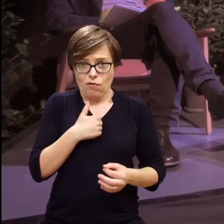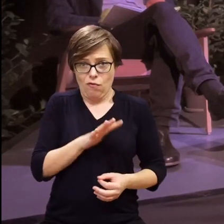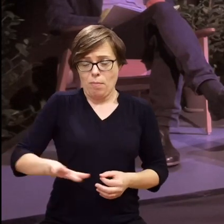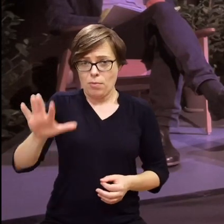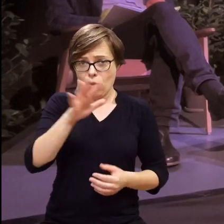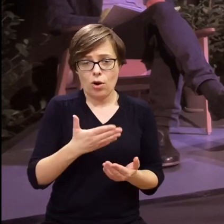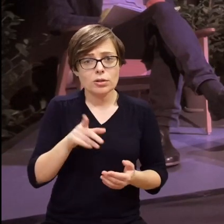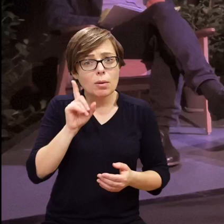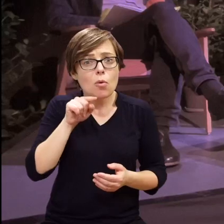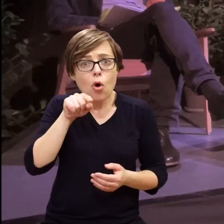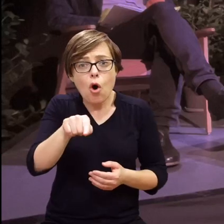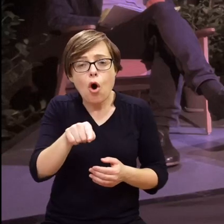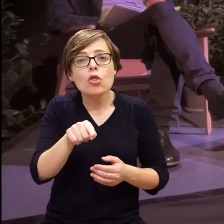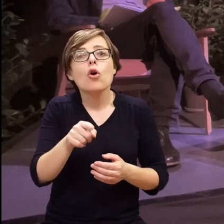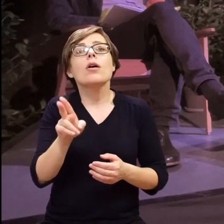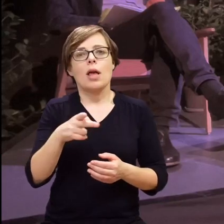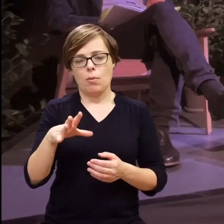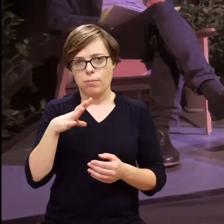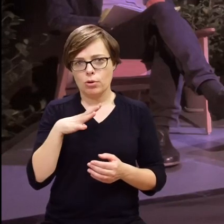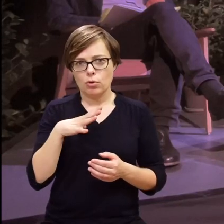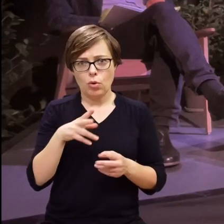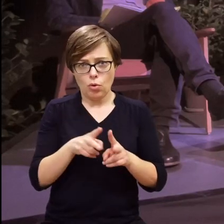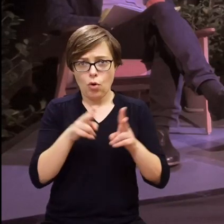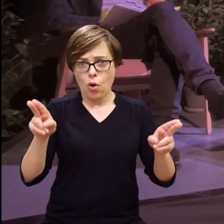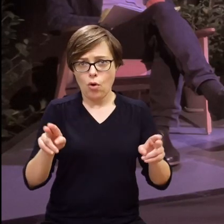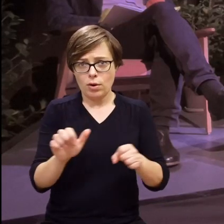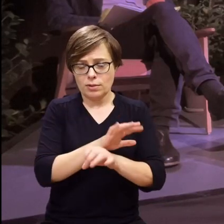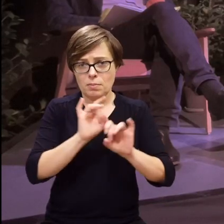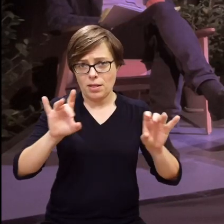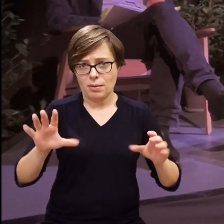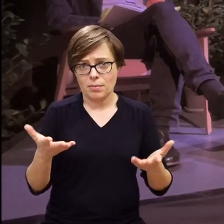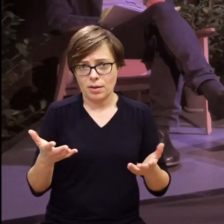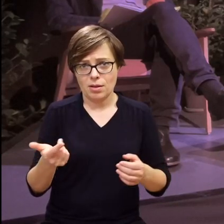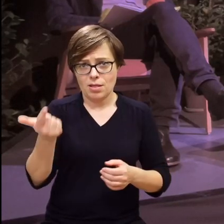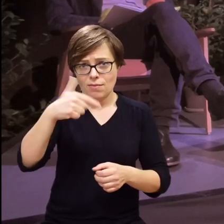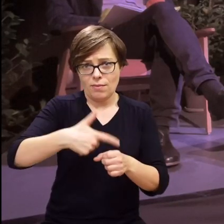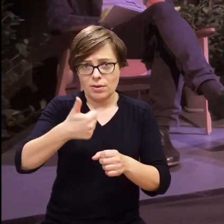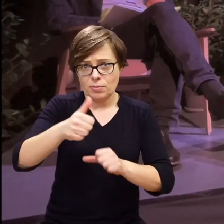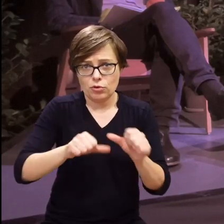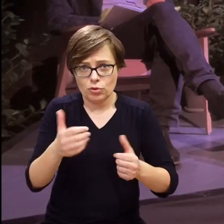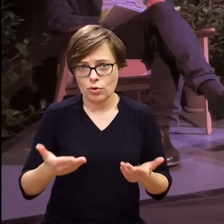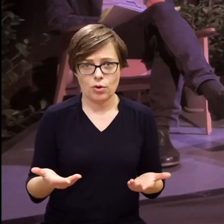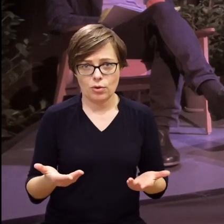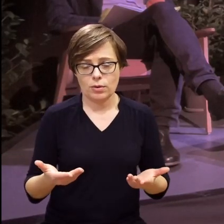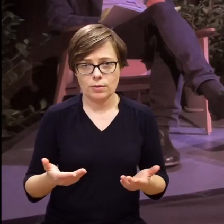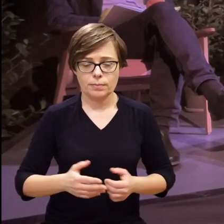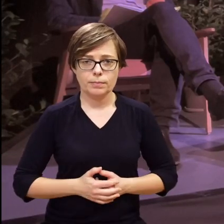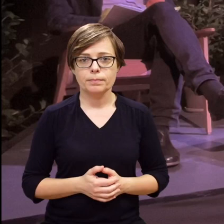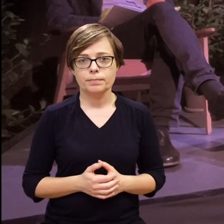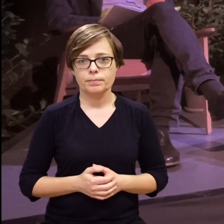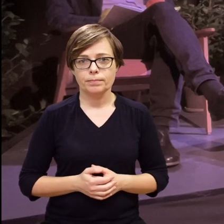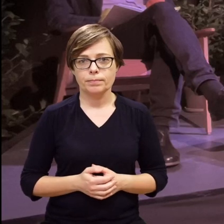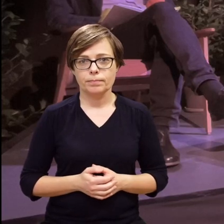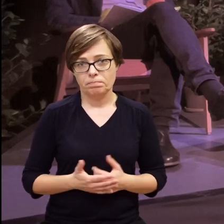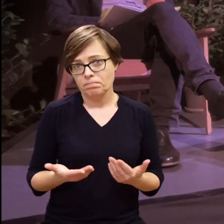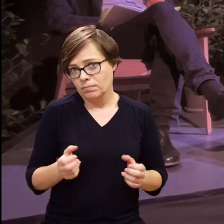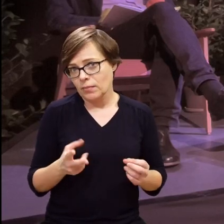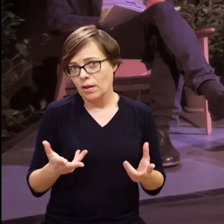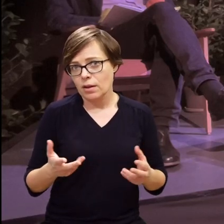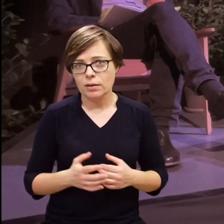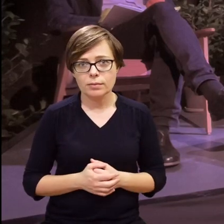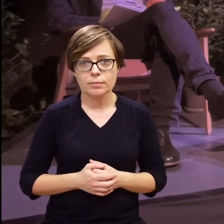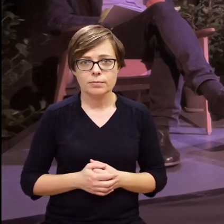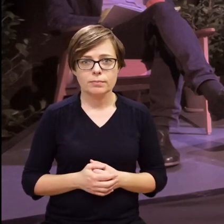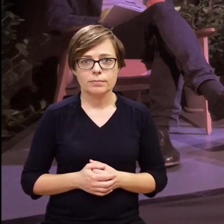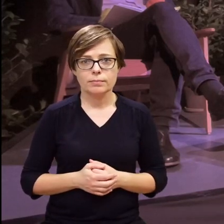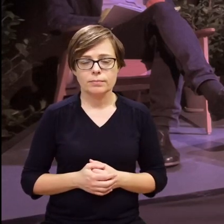Polsce. To znaczy znowu to jest historia z czasów pandemii. To jest 2021 rok. Tak.